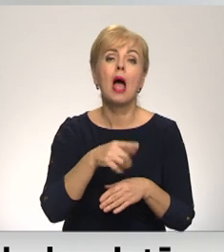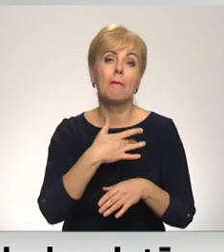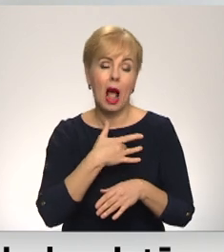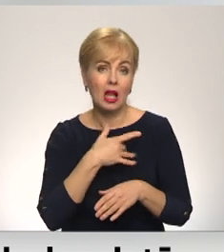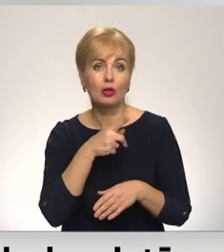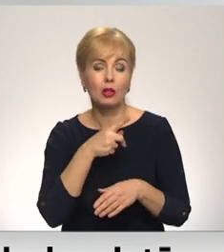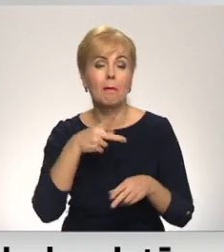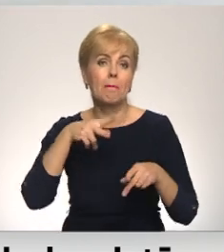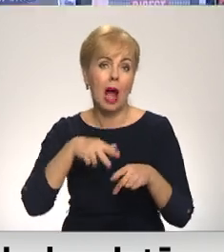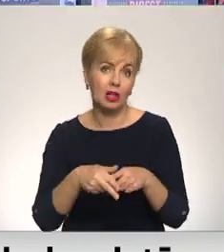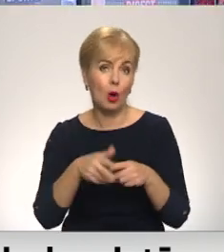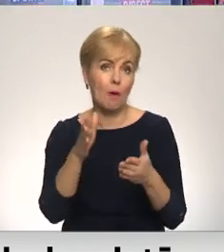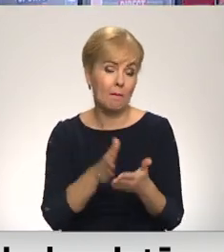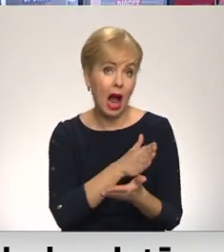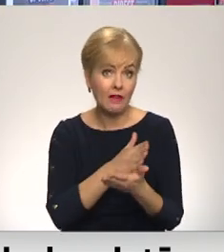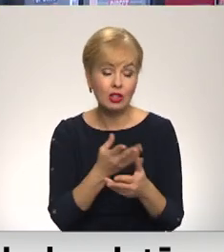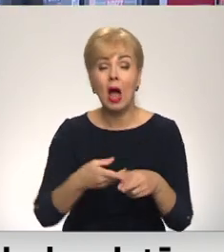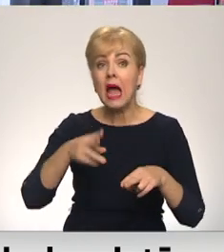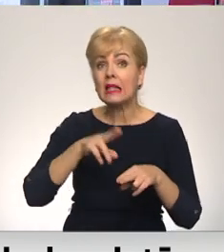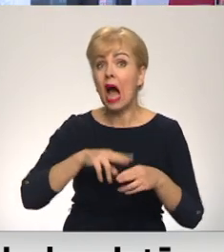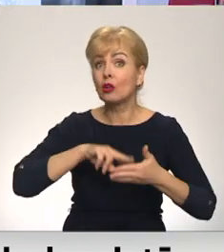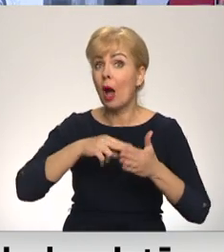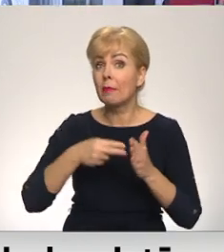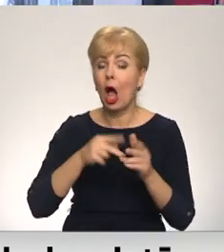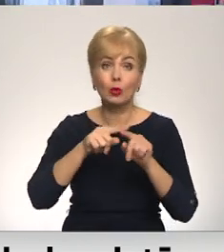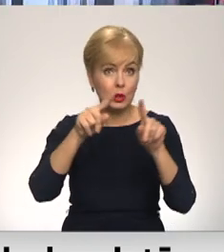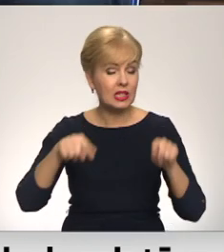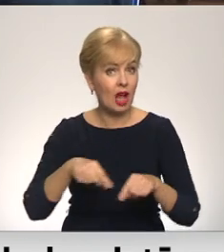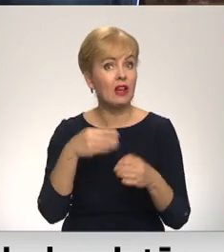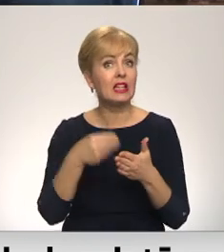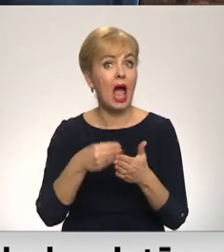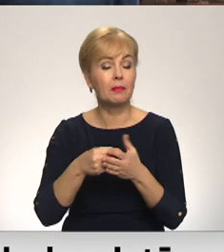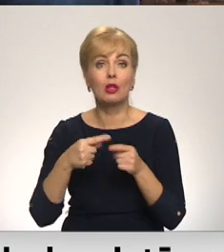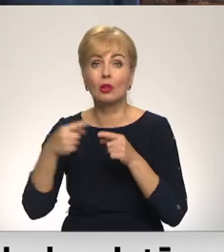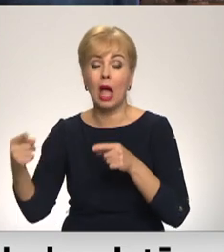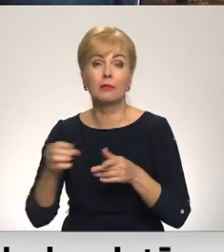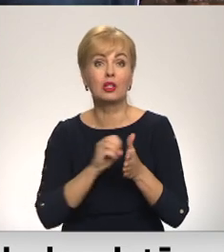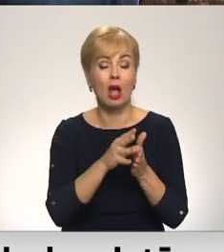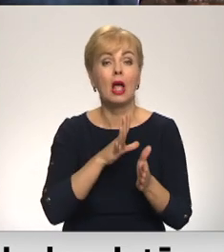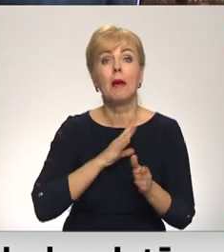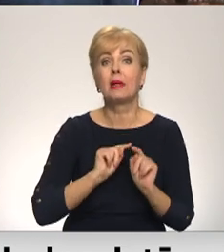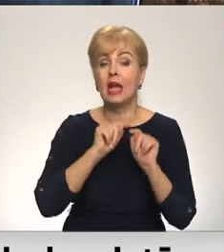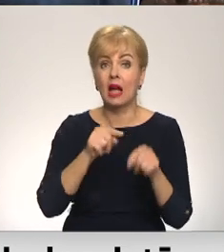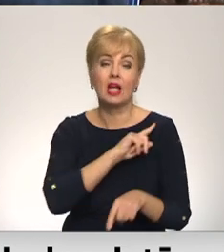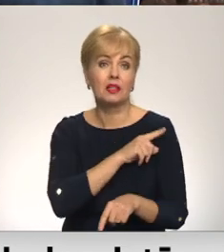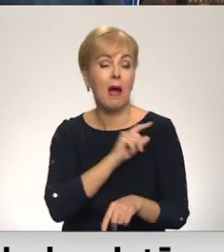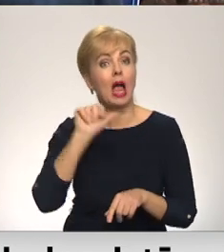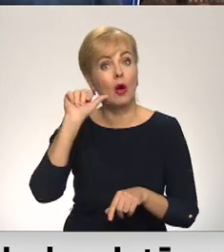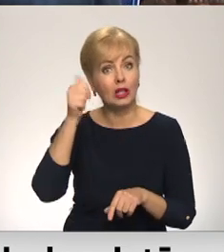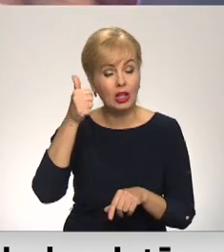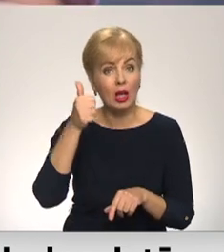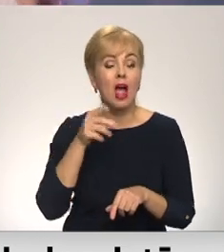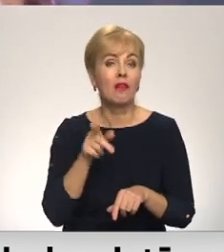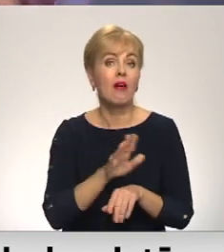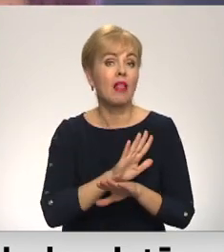pārtauksim pa visam. Tādējādi plānotā certifikātu derīguma termiņu sistēma, kurai bija jāstājas spēkā rīt, var